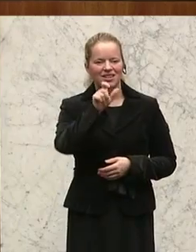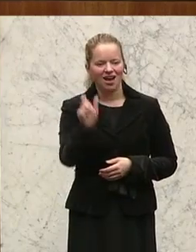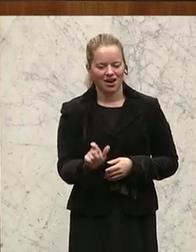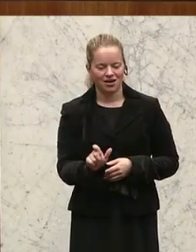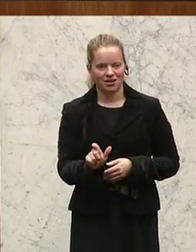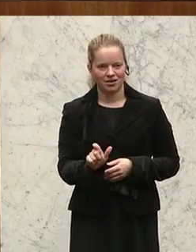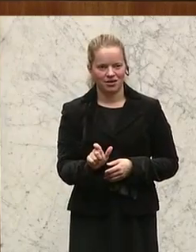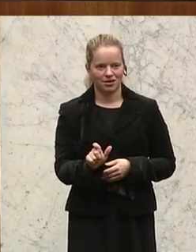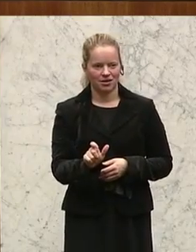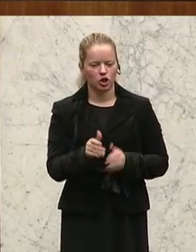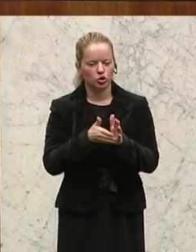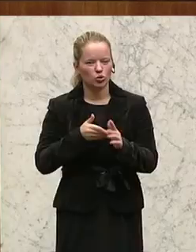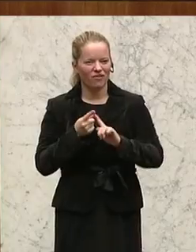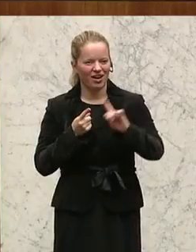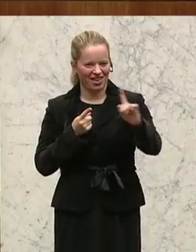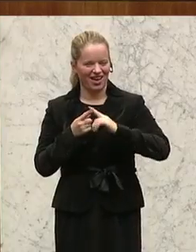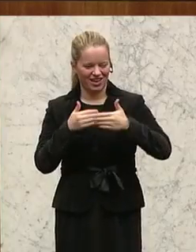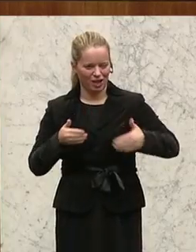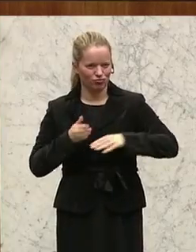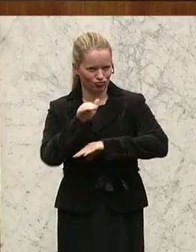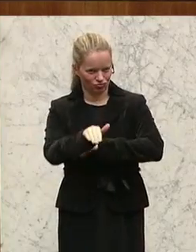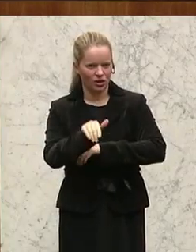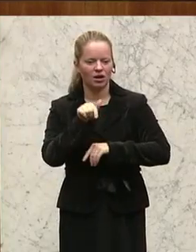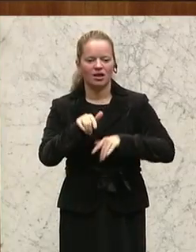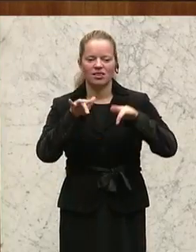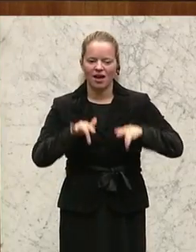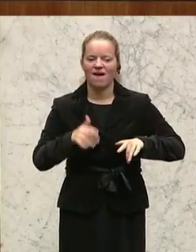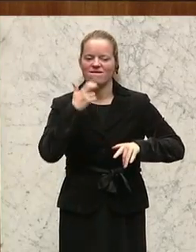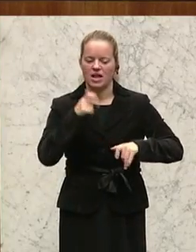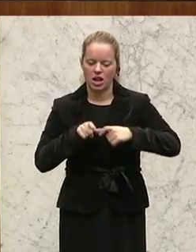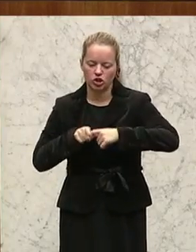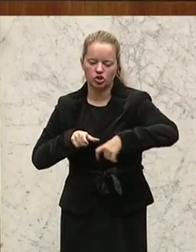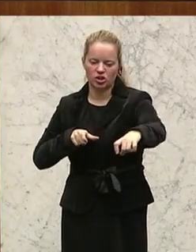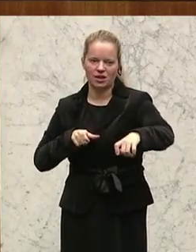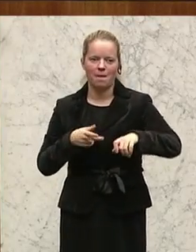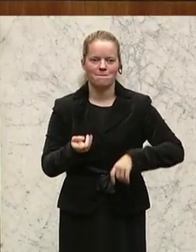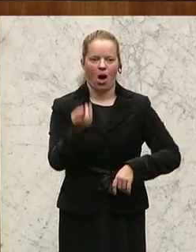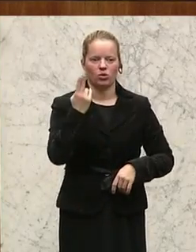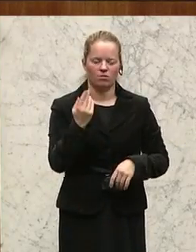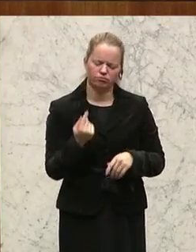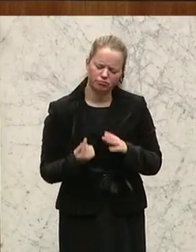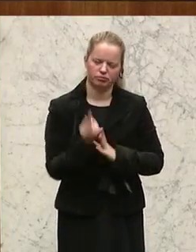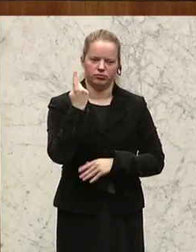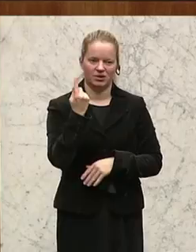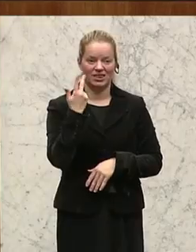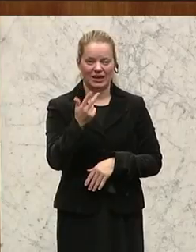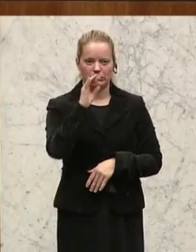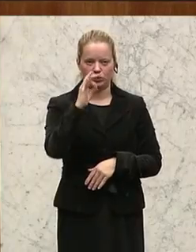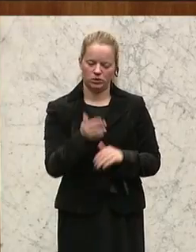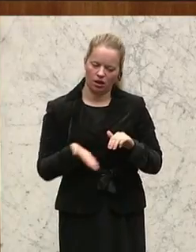grenzüberschreitenden Zugverkehr die Schienenmauten massiv anheben will. Und zwar bis zu 130 Prozent.